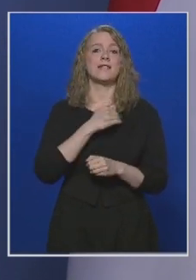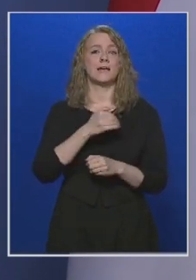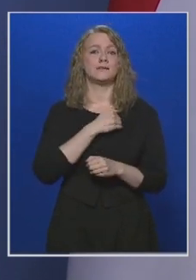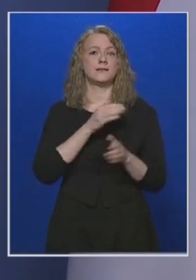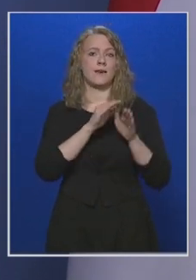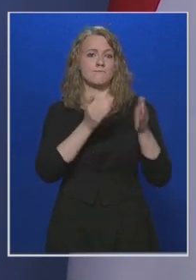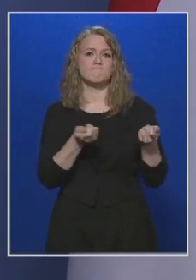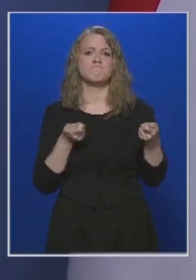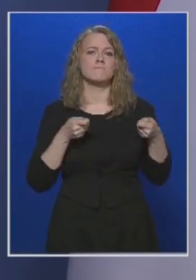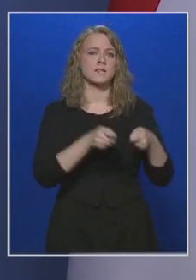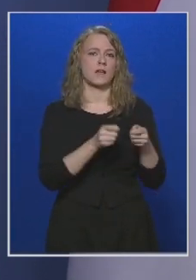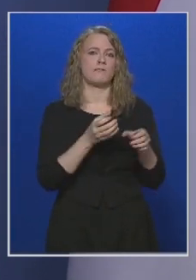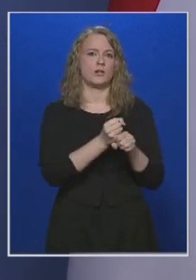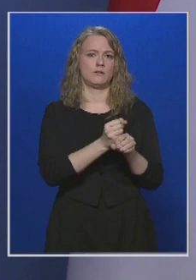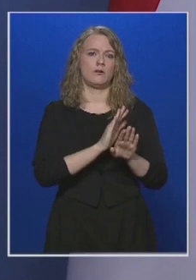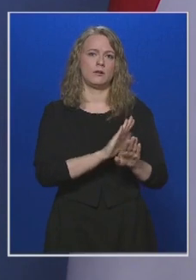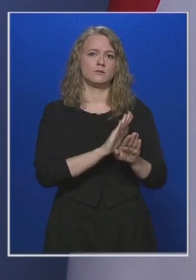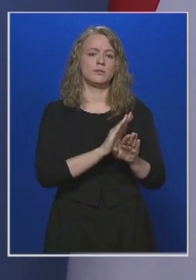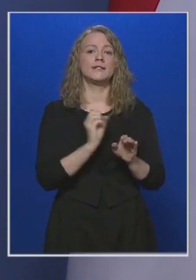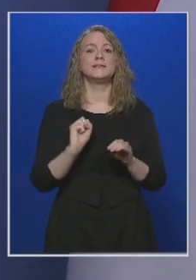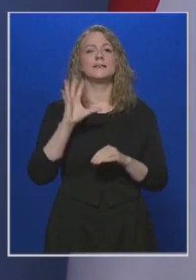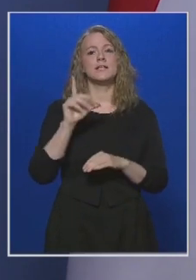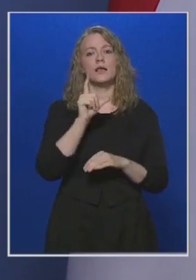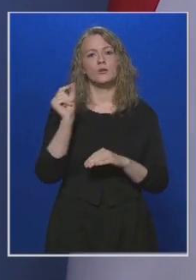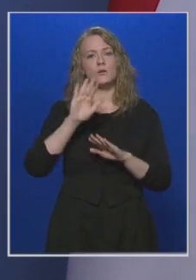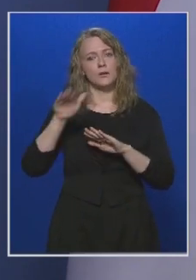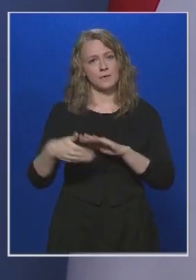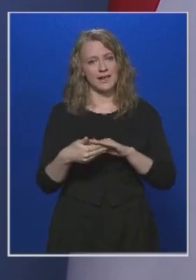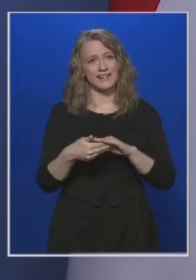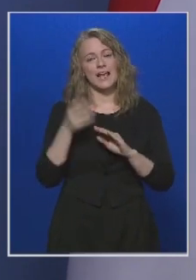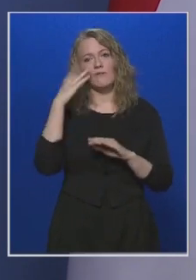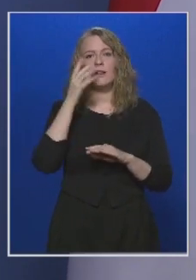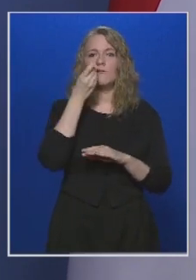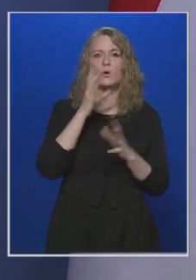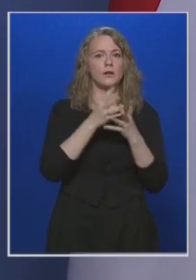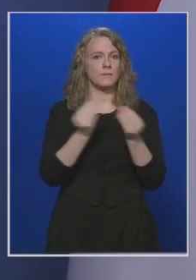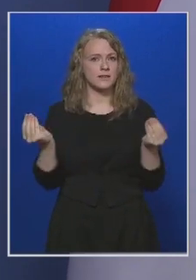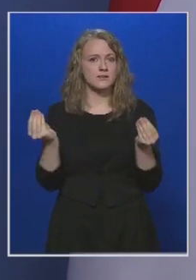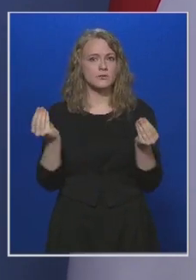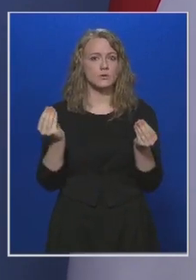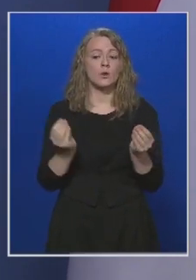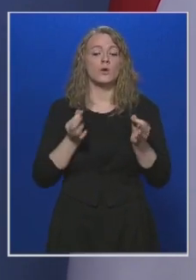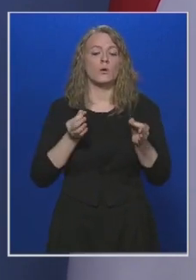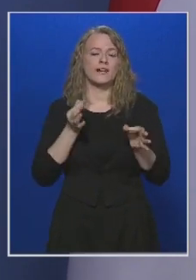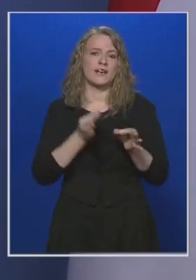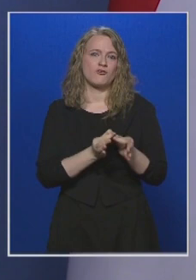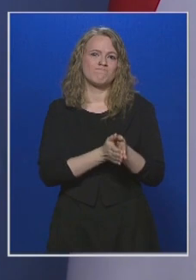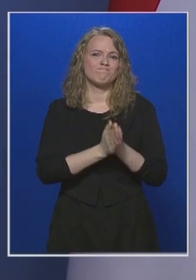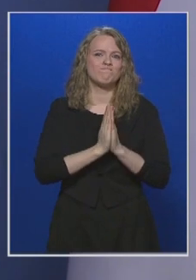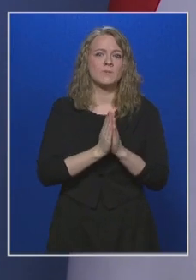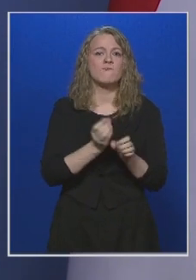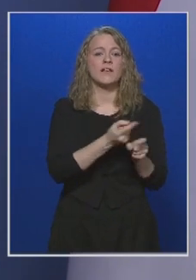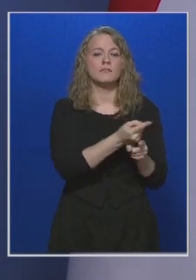zárvatartása a 15 nap leteltével elvileg megszűnne. A konkrét esetben azt kérjük a